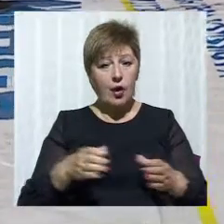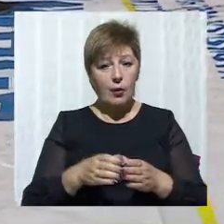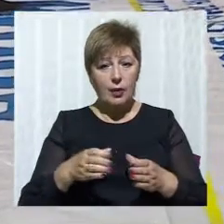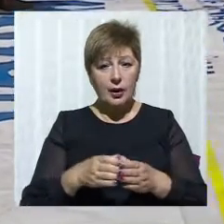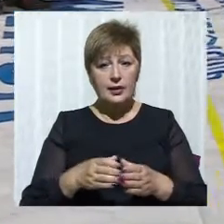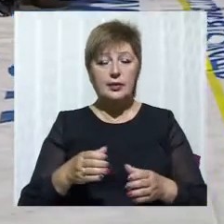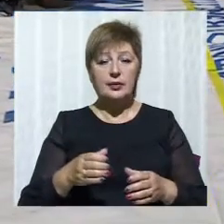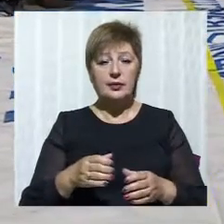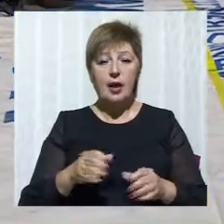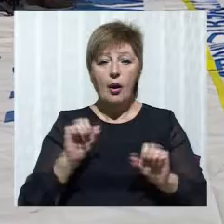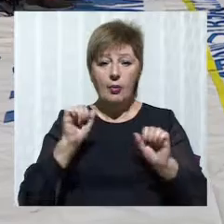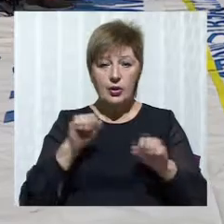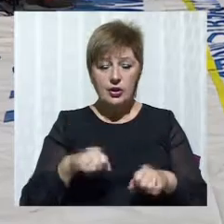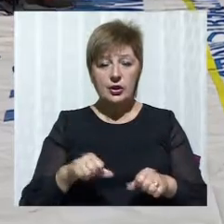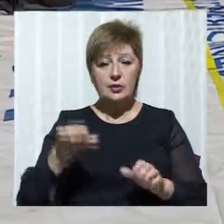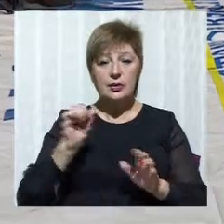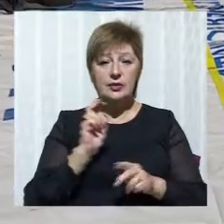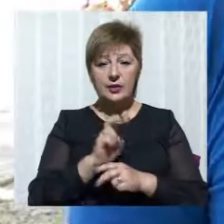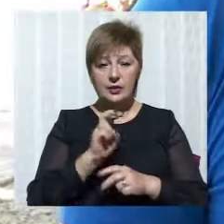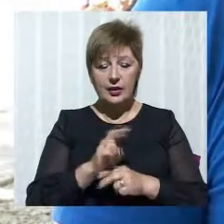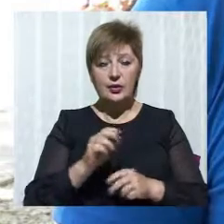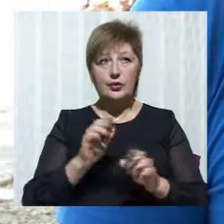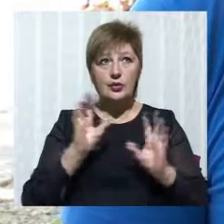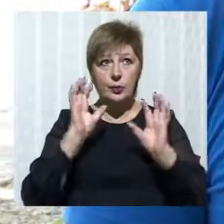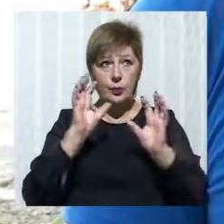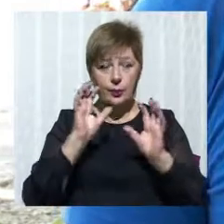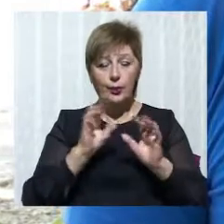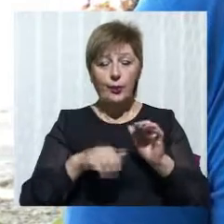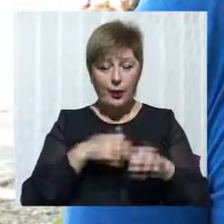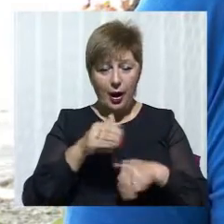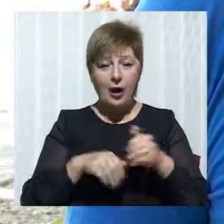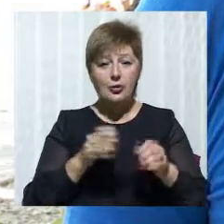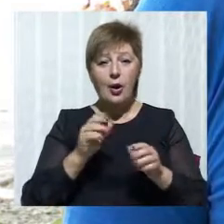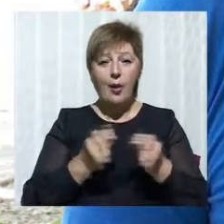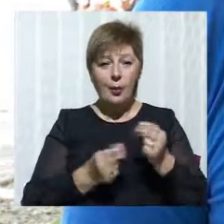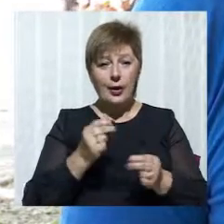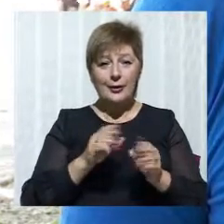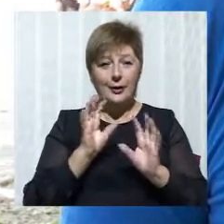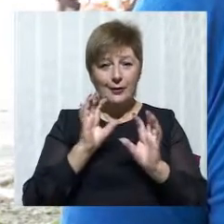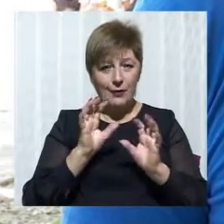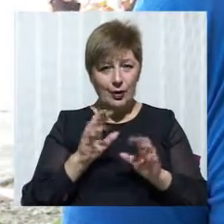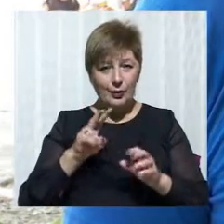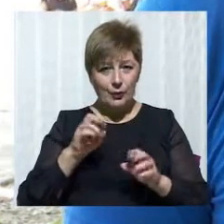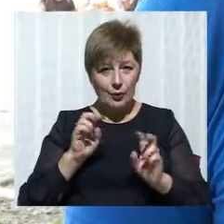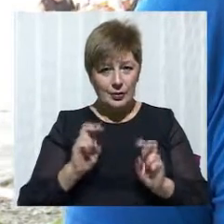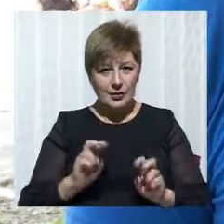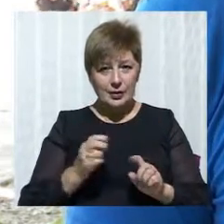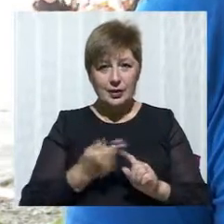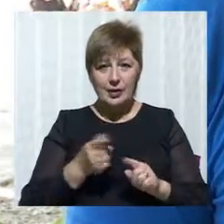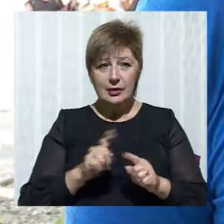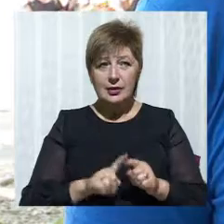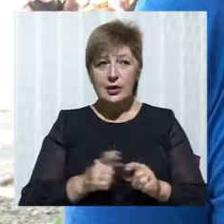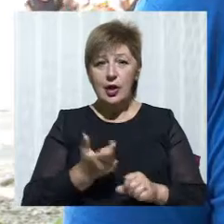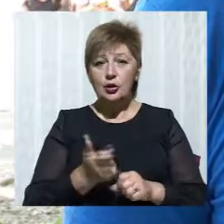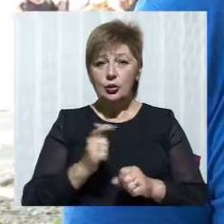чемпіонату. Та можливість відвідувачам пляжу спробувати пограти в такий вид спорту. Волейбол «Сидячо» це дуже інклюзивний вид